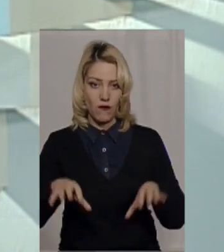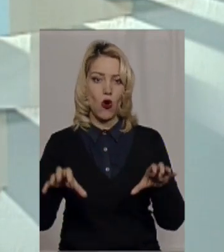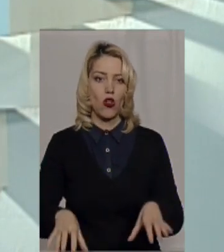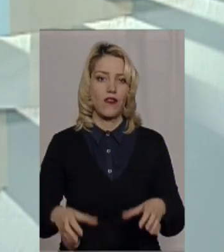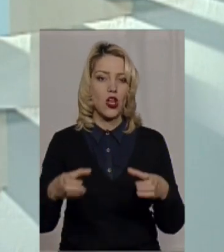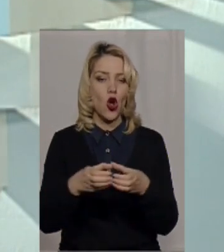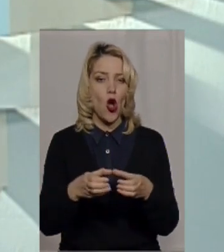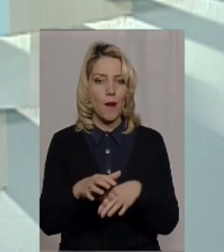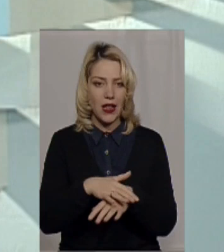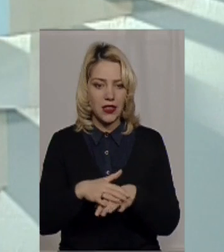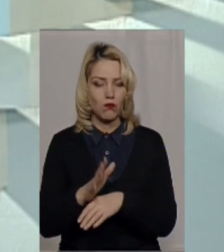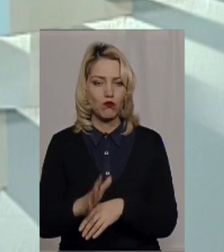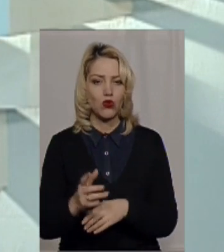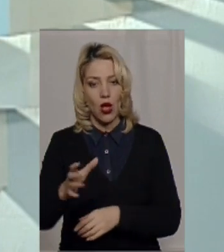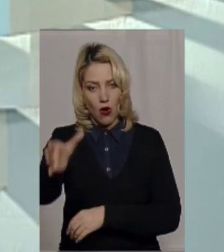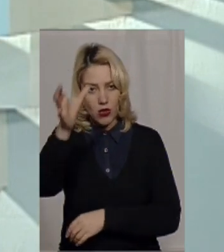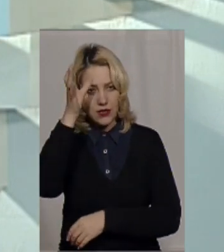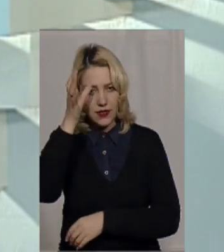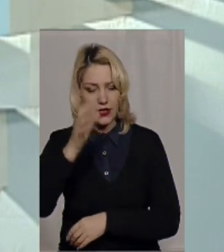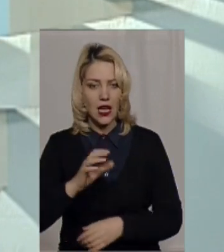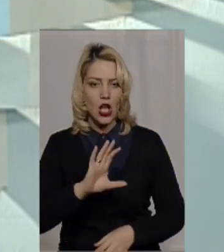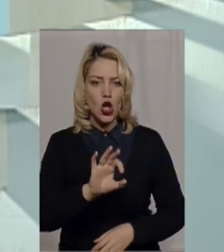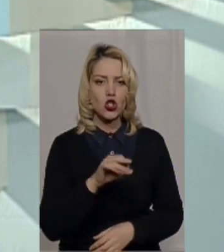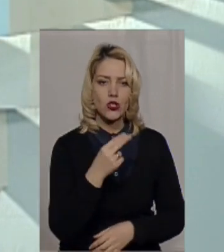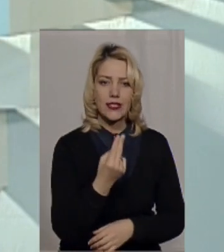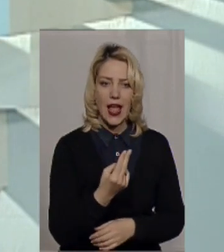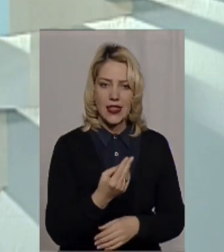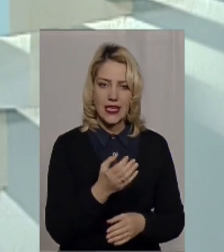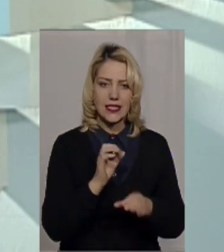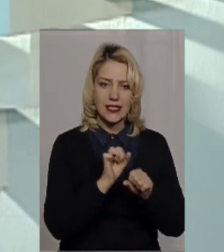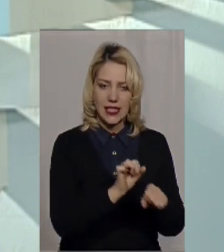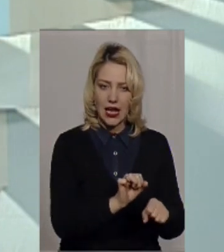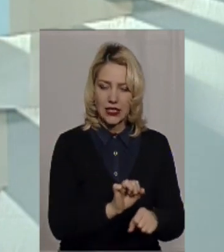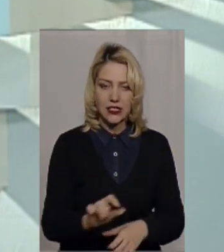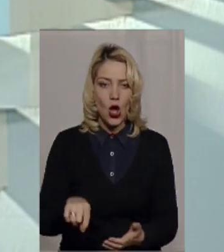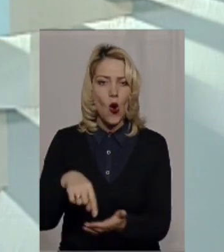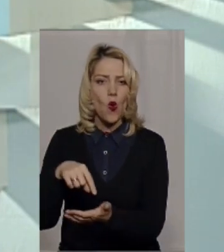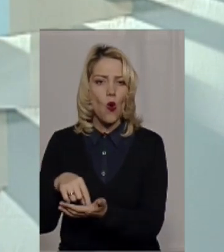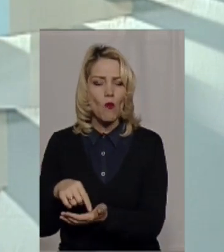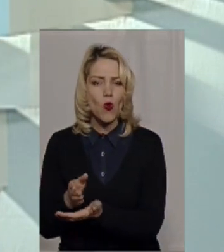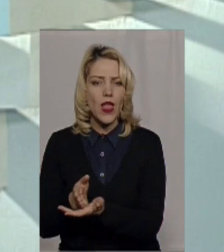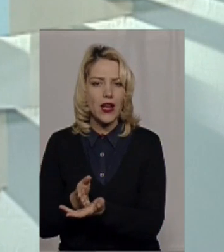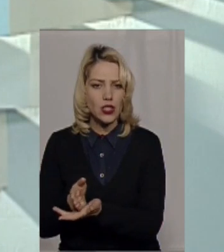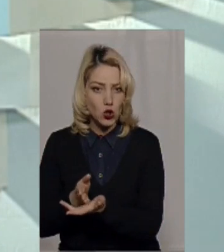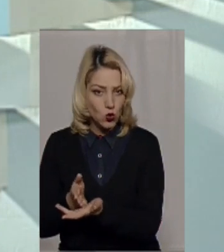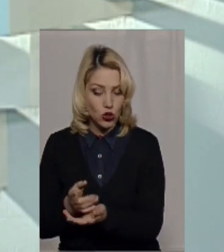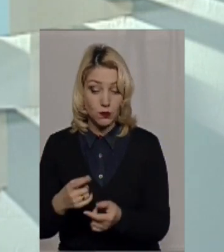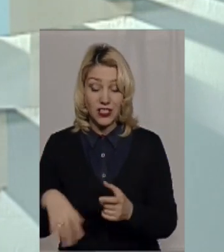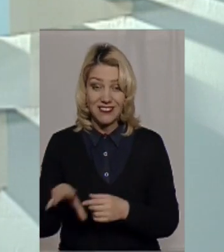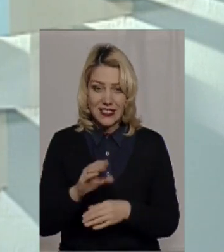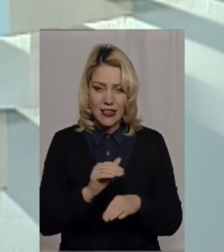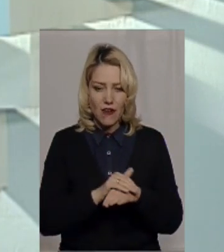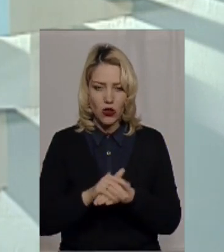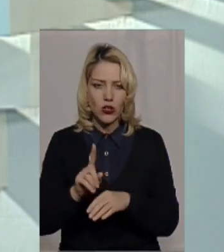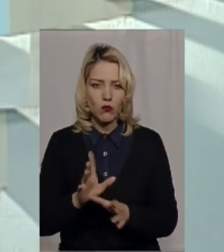освіта, первинний соціальний захист, комунальні служби і цілий ряд факторів, які будуть